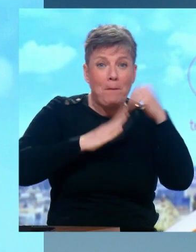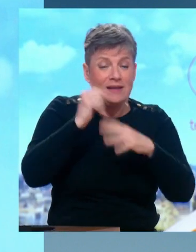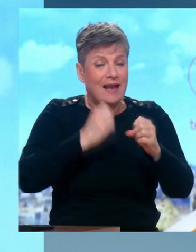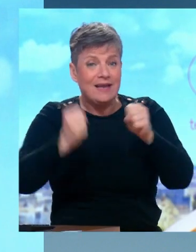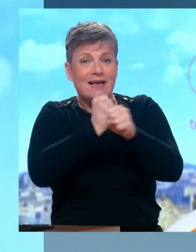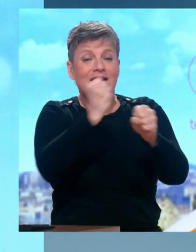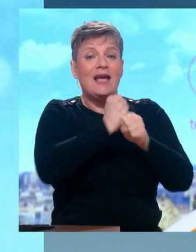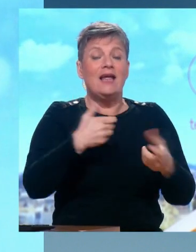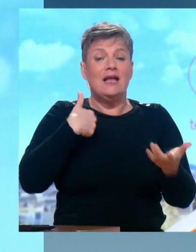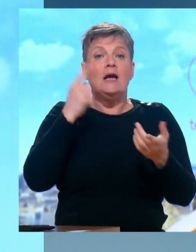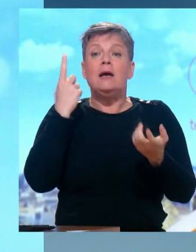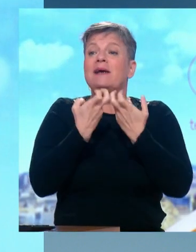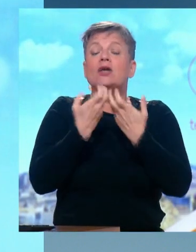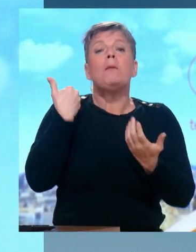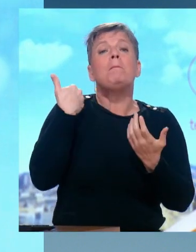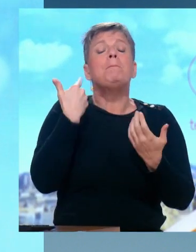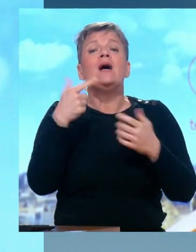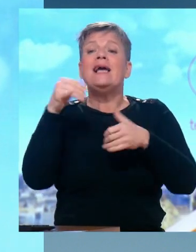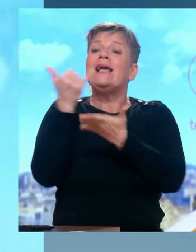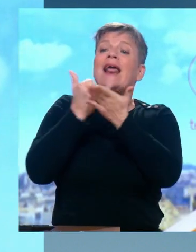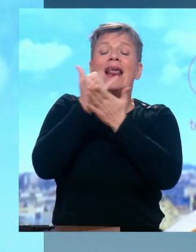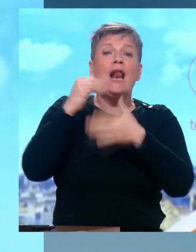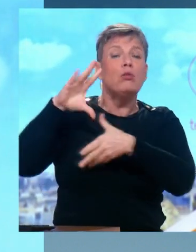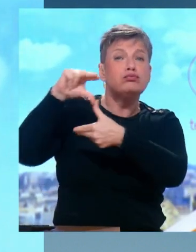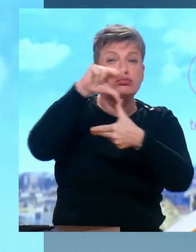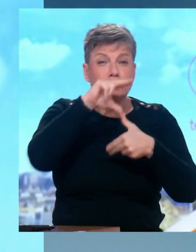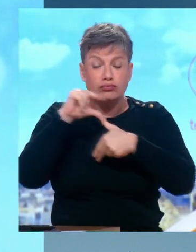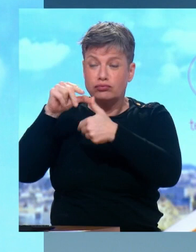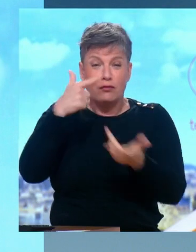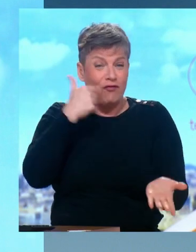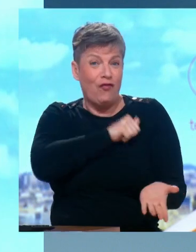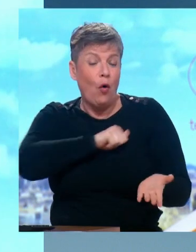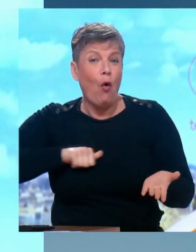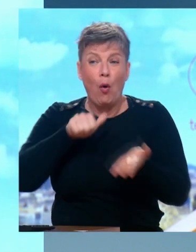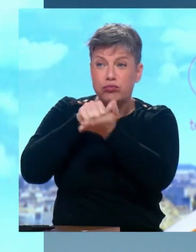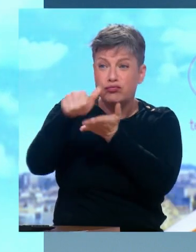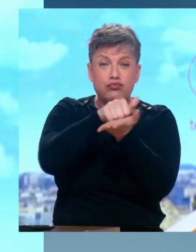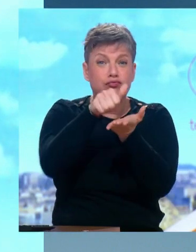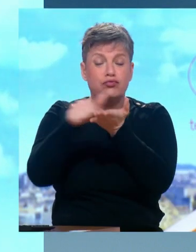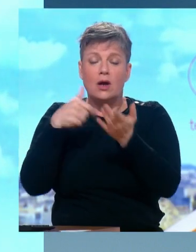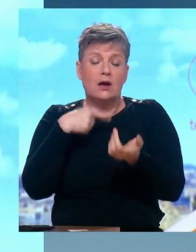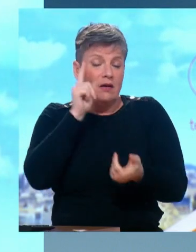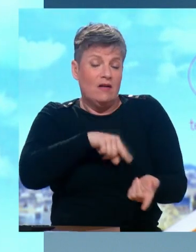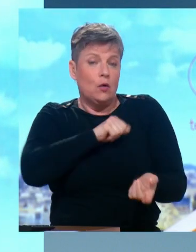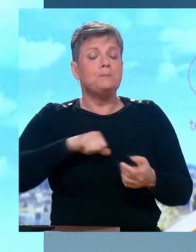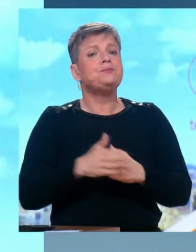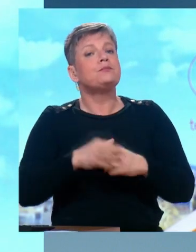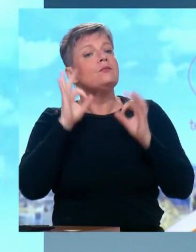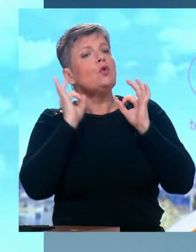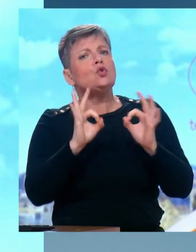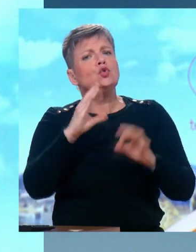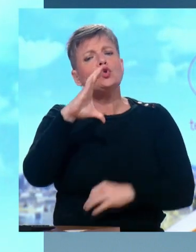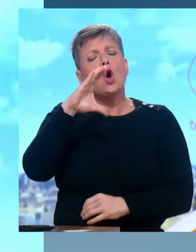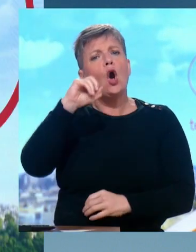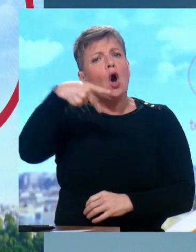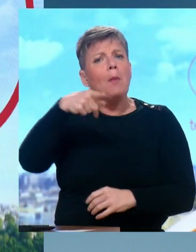où j'étais il y a quelques jours, tout cela, c'est dévastateur pour tout le monde et ce sont les plus faibles qui en souffrent. –'un mot sur le sujet, la COP28 à Dubaï, c'est demander